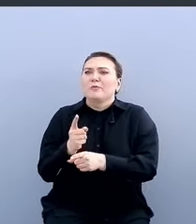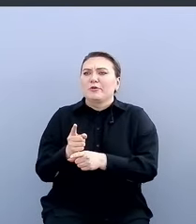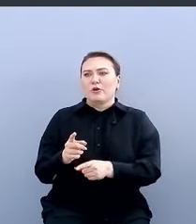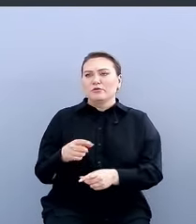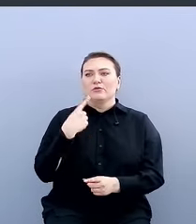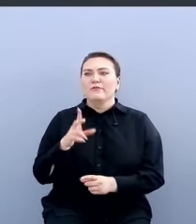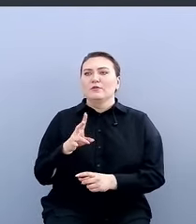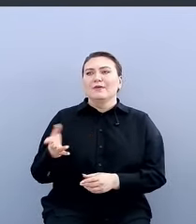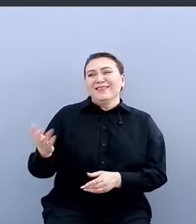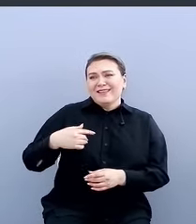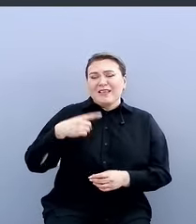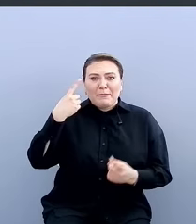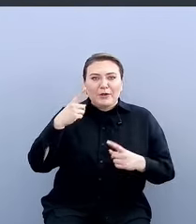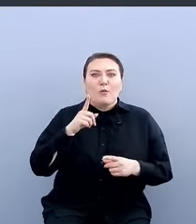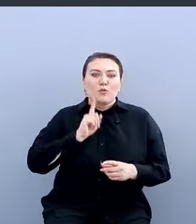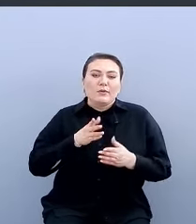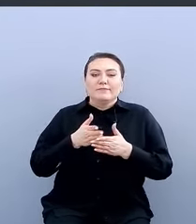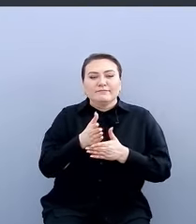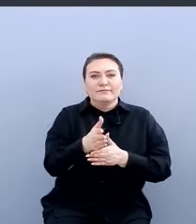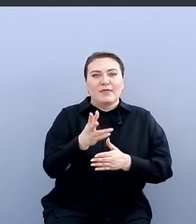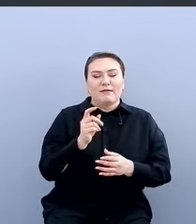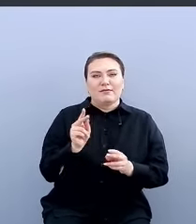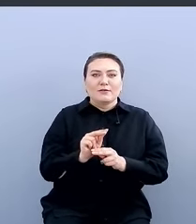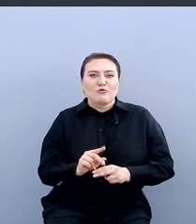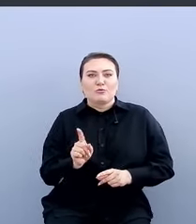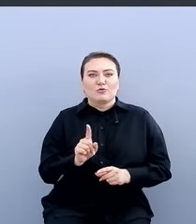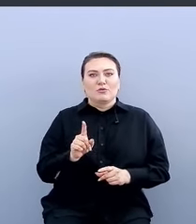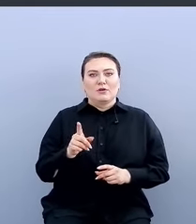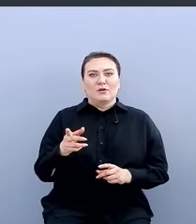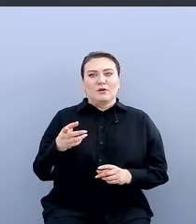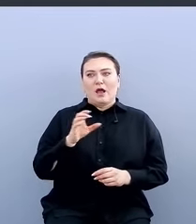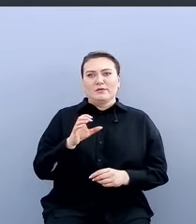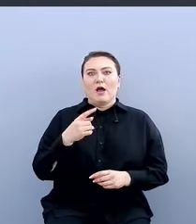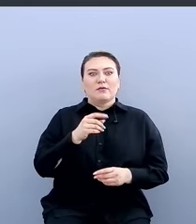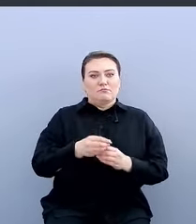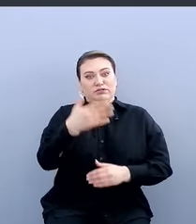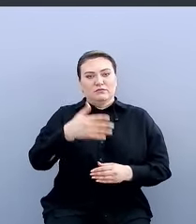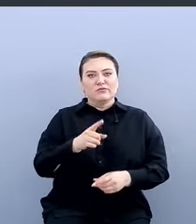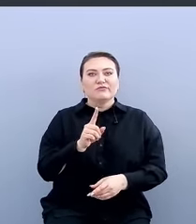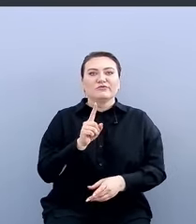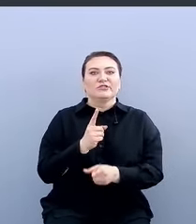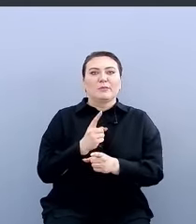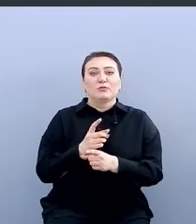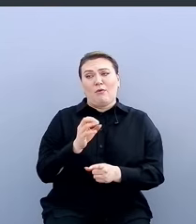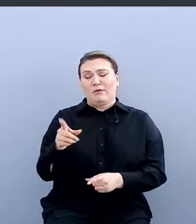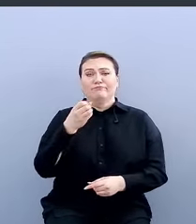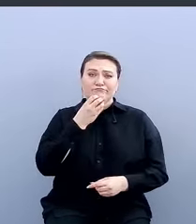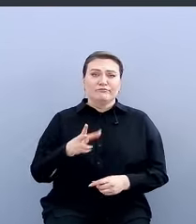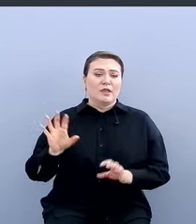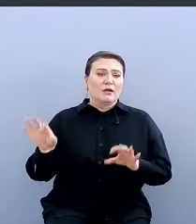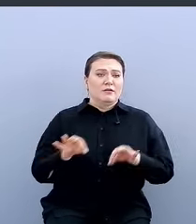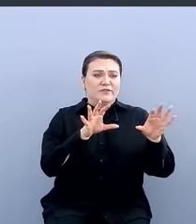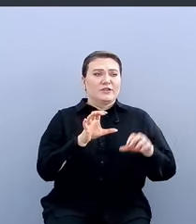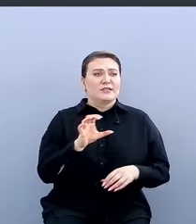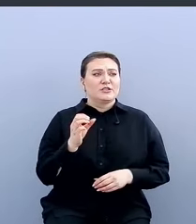говоришь, типа, дружище, давай придумаем тебе удобный способ, не знаю, что это настроим, ты говоришь, что SSH запрещено. Окей, хорошо, он берет и вешает SSH